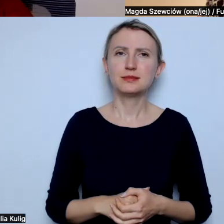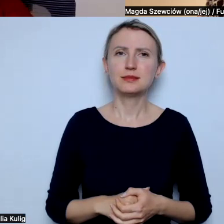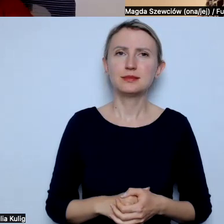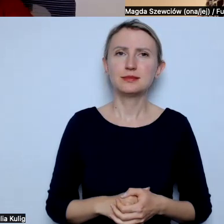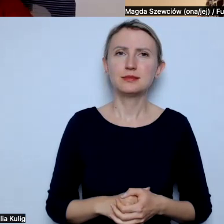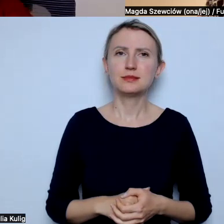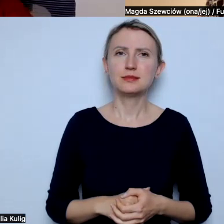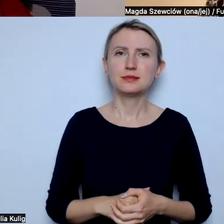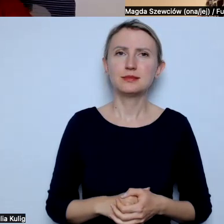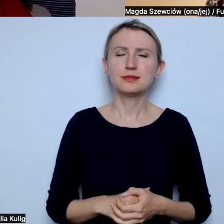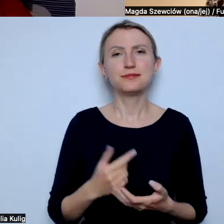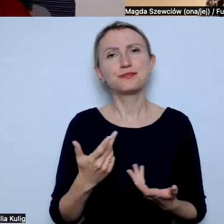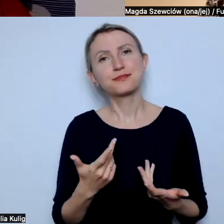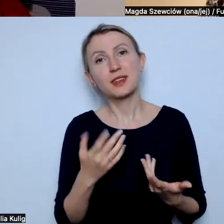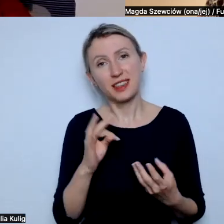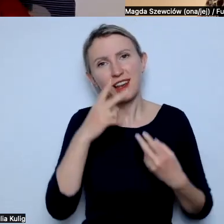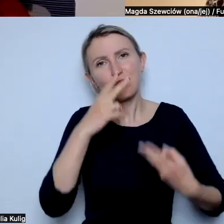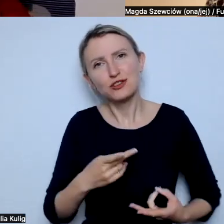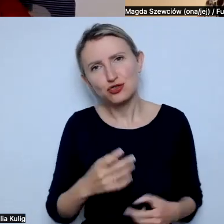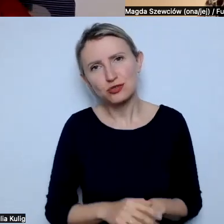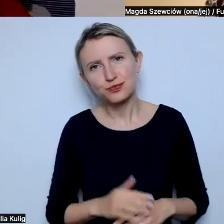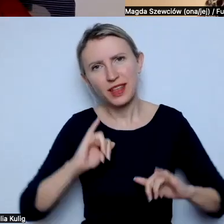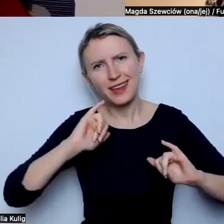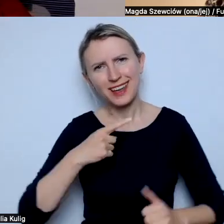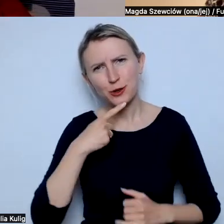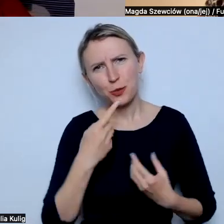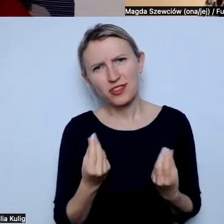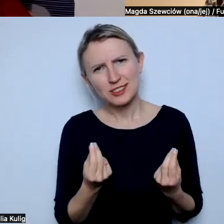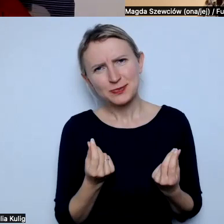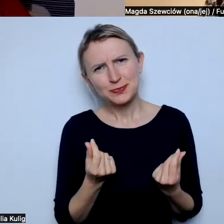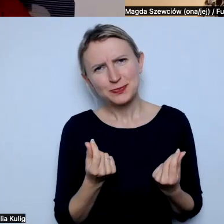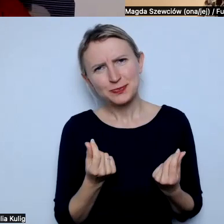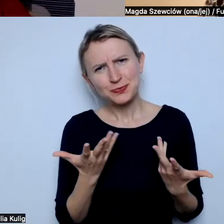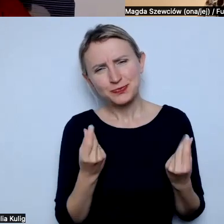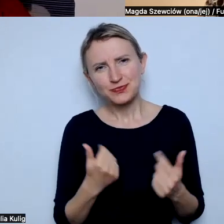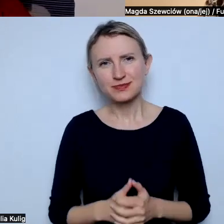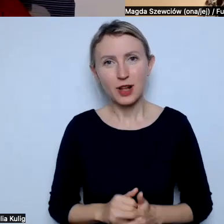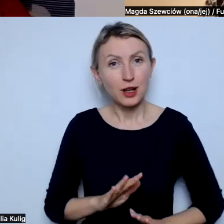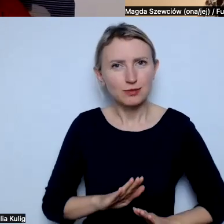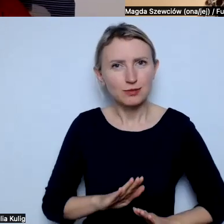Teraz widzisz, jak to powiedzieć? Napięcie rośnie.